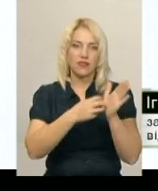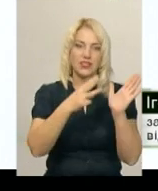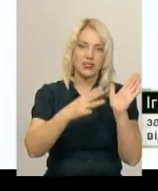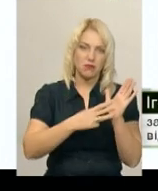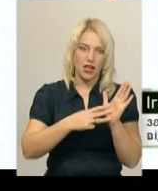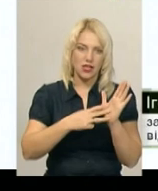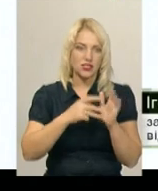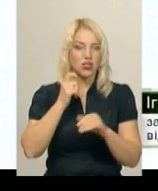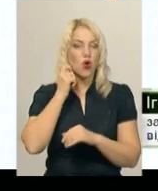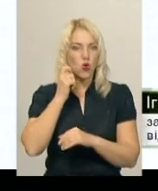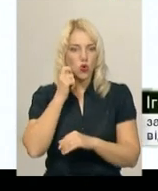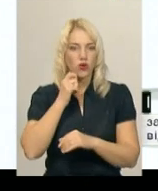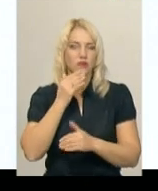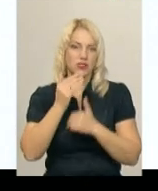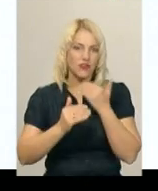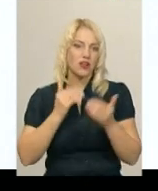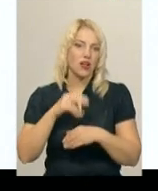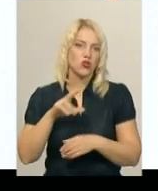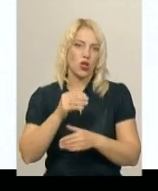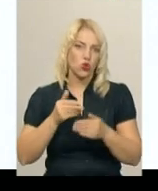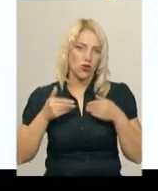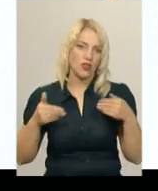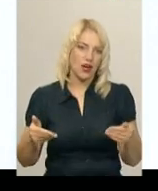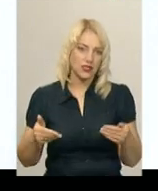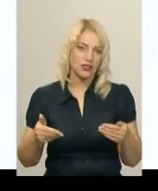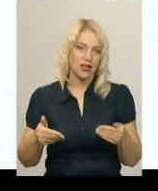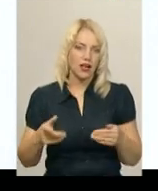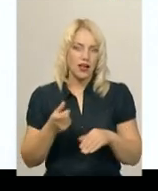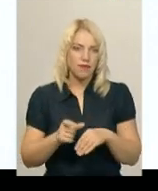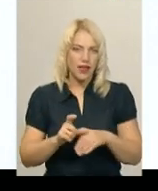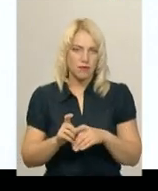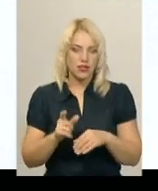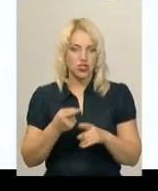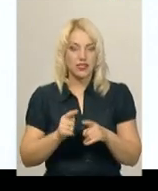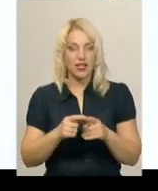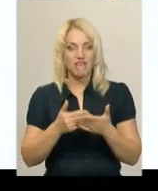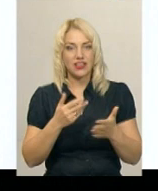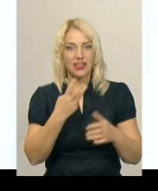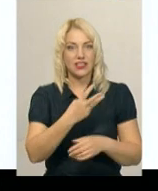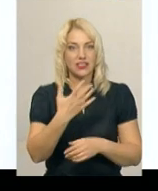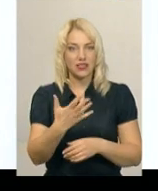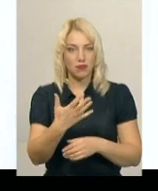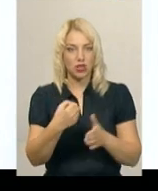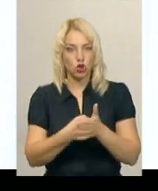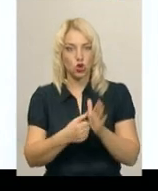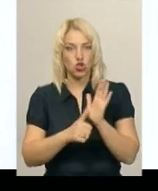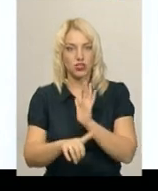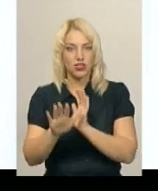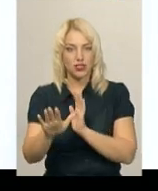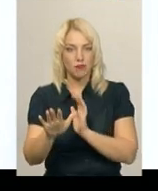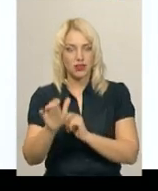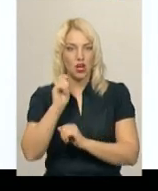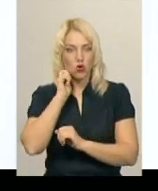років звертаються до нас найбільше від 35 до 65